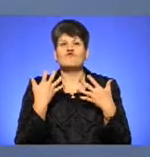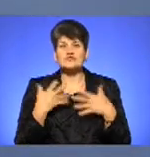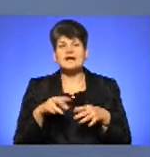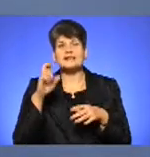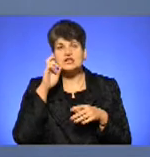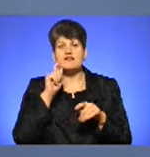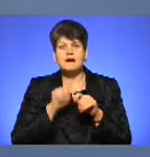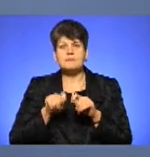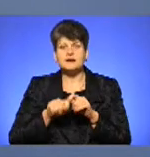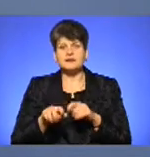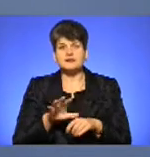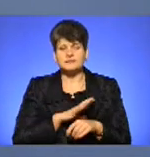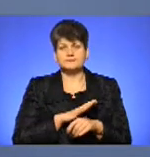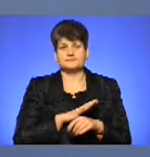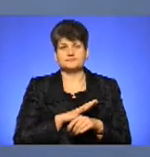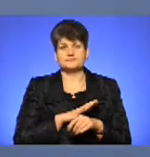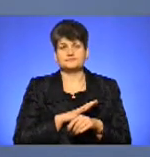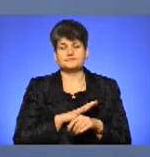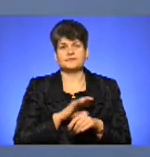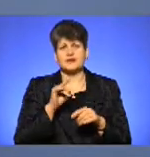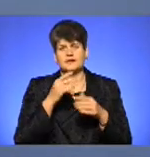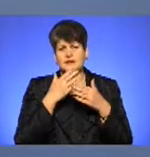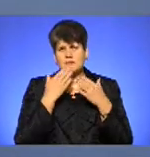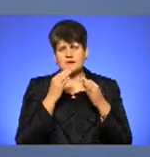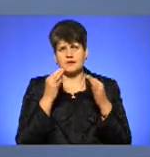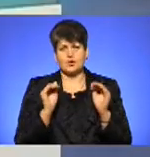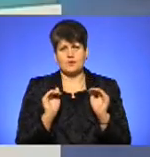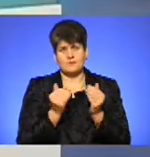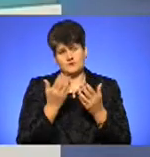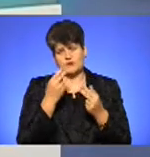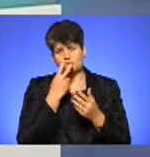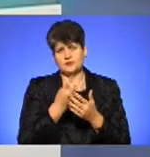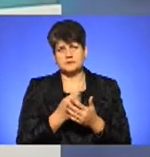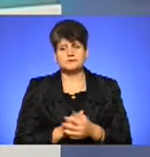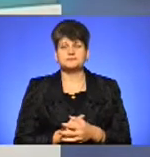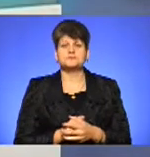профільтрувала, можемо так сказати. Та нема ніякого законодавчого обмеження, ну давайте подивимося. Давайте почуємо.